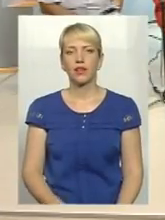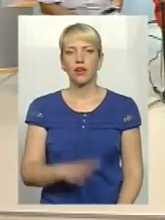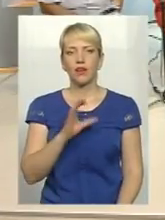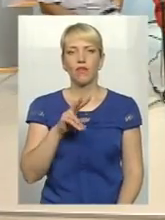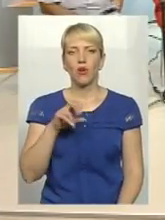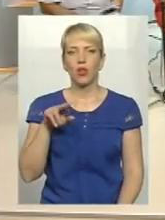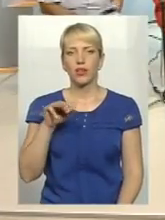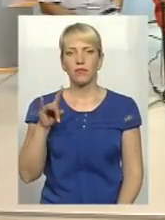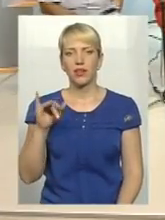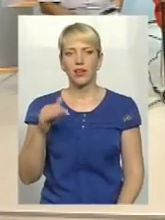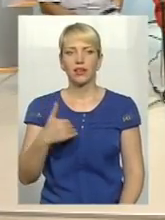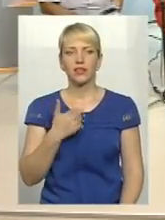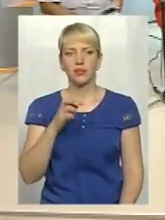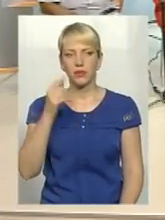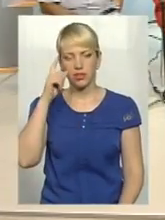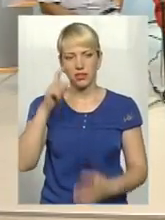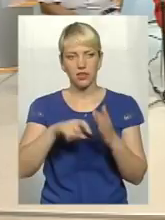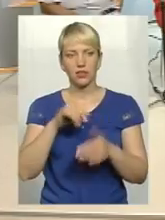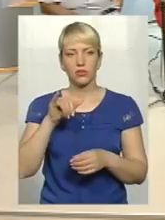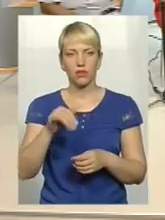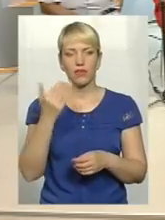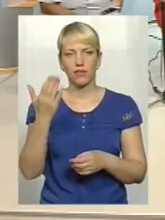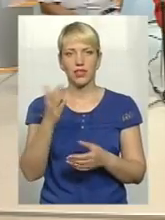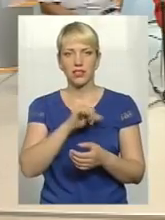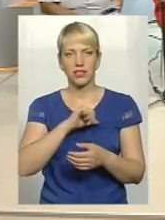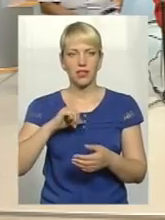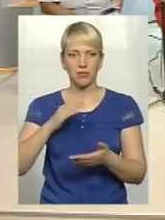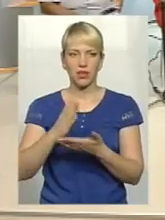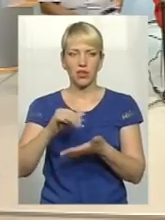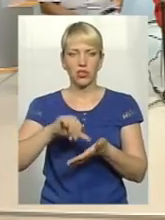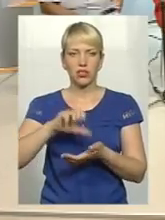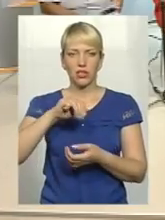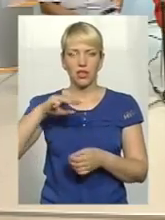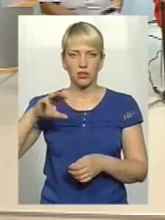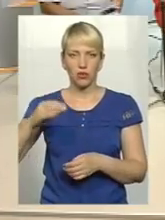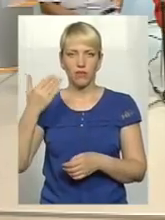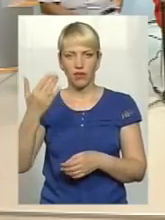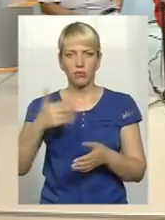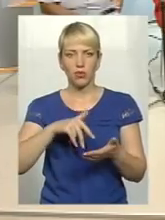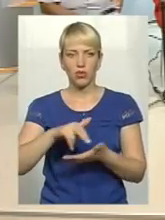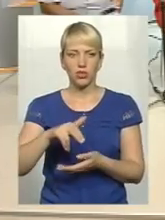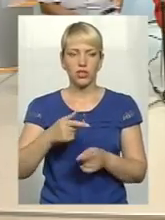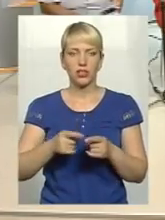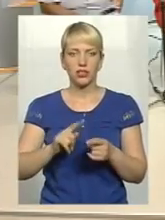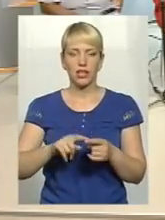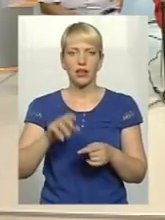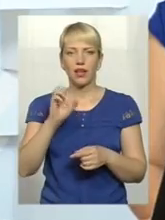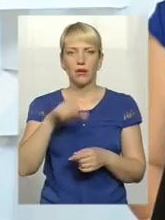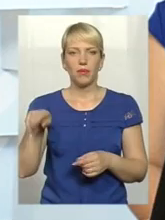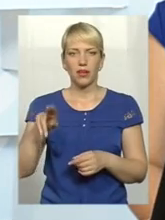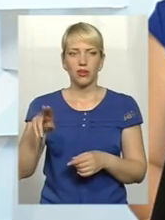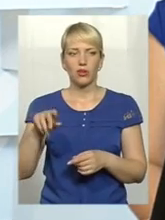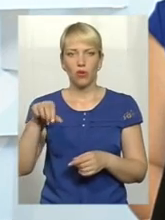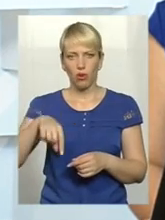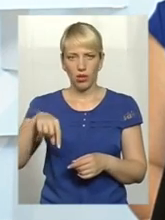дізнатися. Ви сам учасник АТО. Ви пройшли і це пекло, і ви зараз